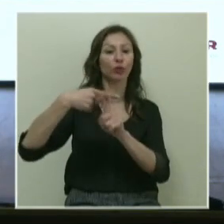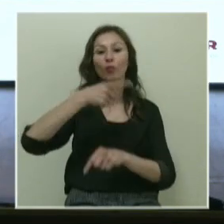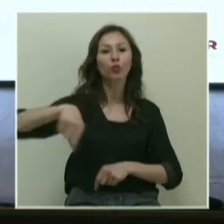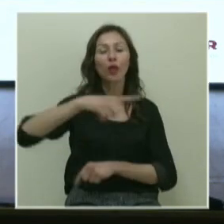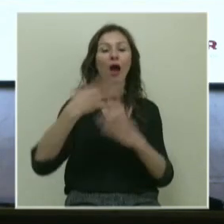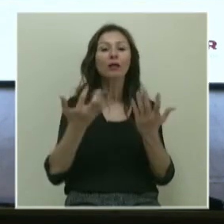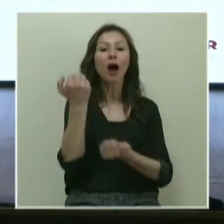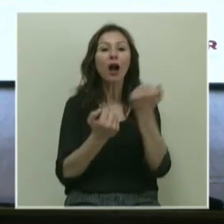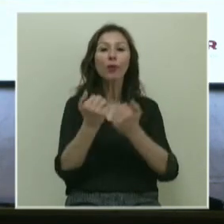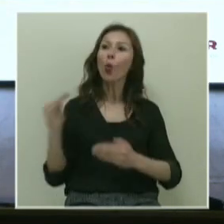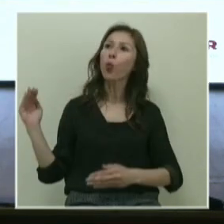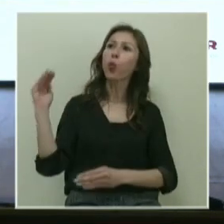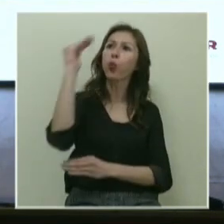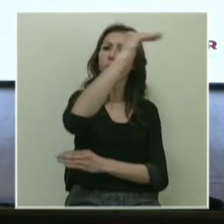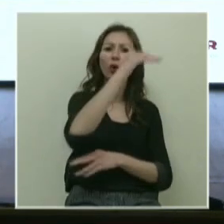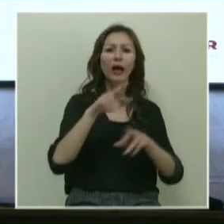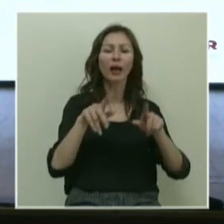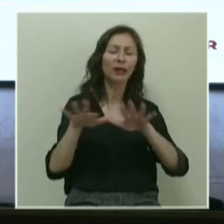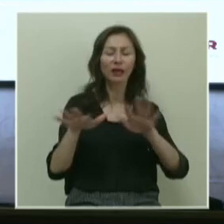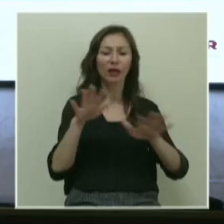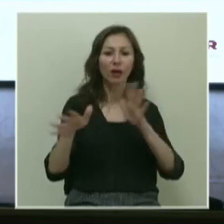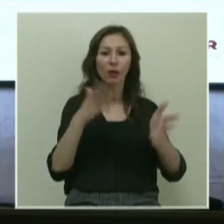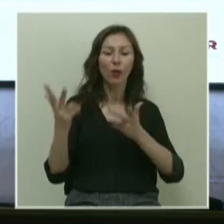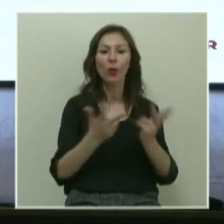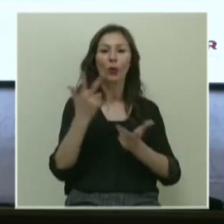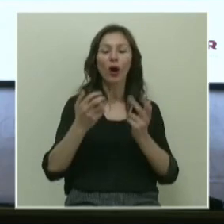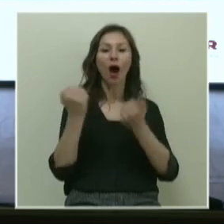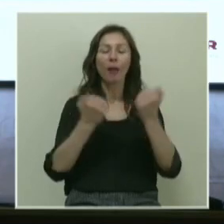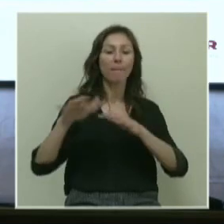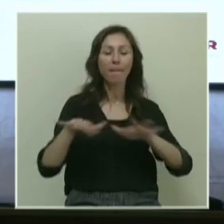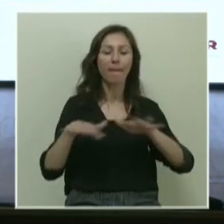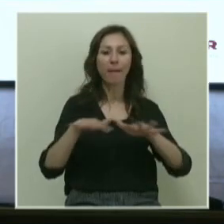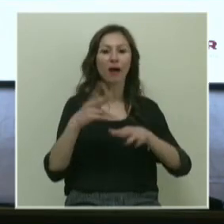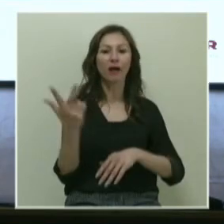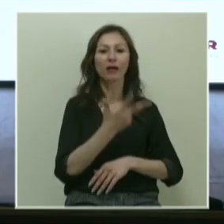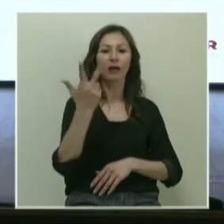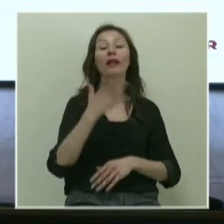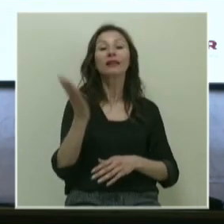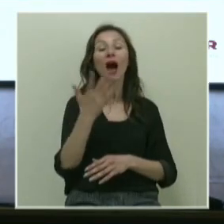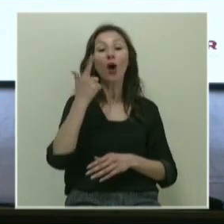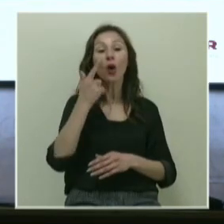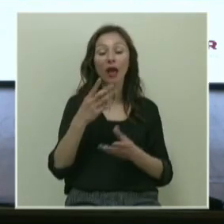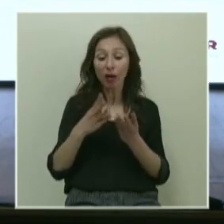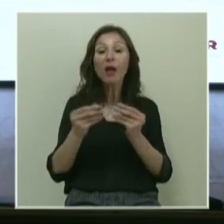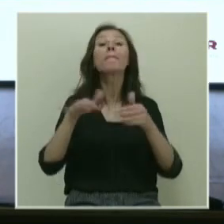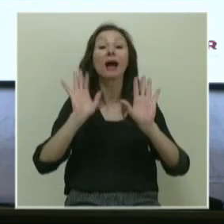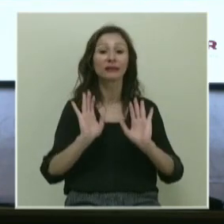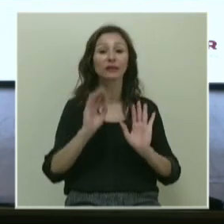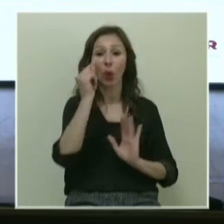artık arabaları uçuyor. Zangır diyor bunların arabaları. Zangır zangır. Daha ivmelenemezler öyle kolay kolay.